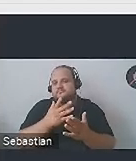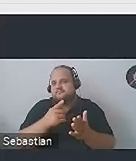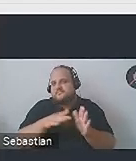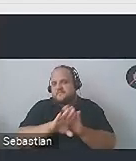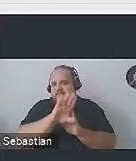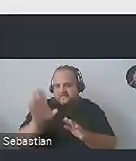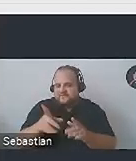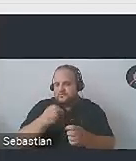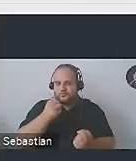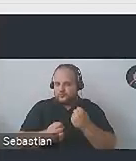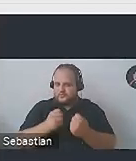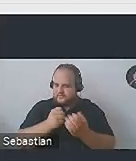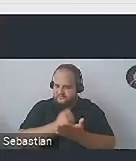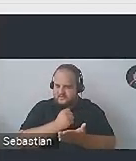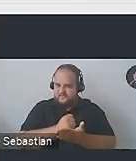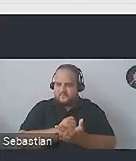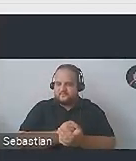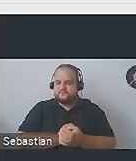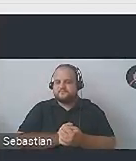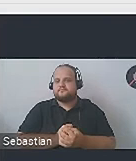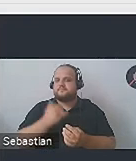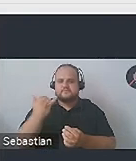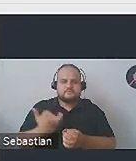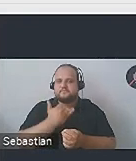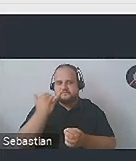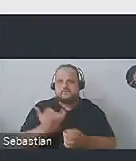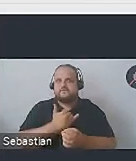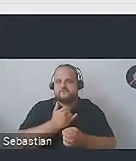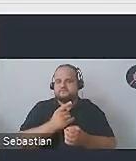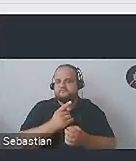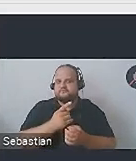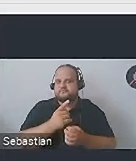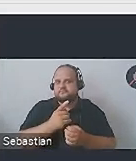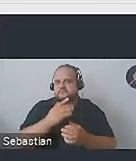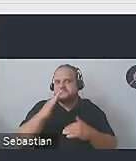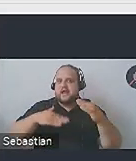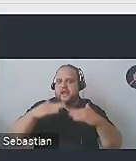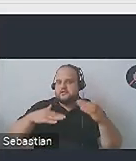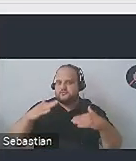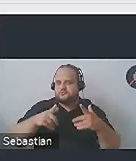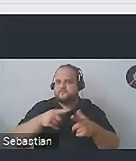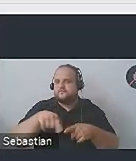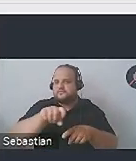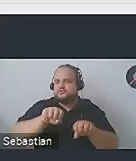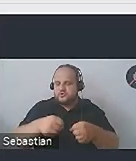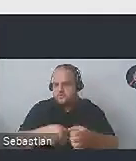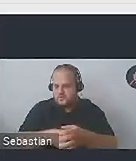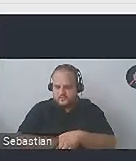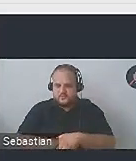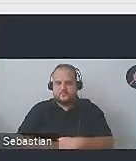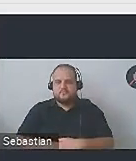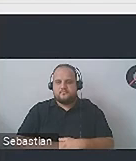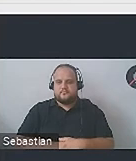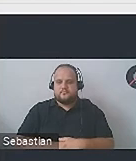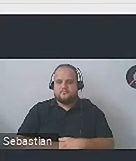jest trudna sprawa, niewątpliwie i zawsze, zawsze zależy od kontekstu waszego działania. Więcej o tekstach alternatywnych, jak je